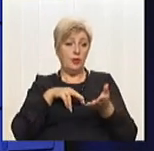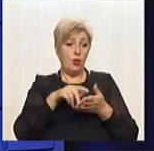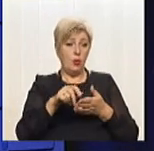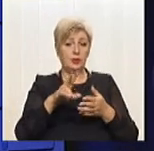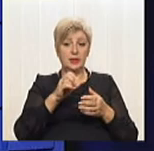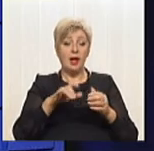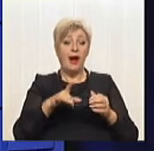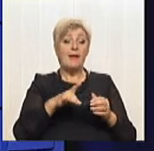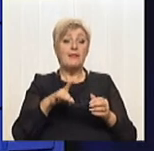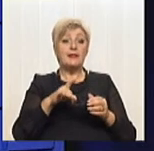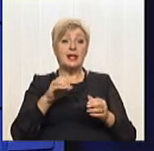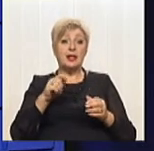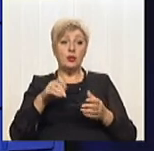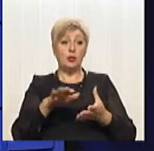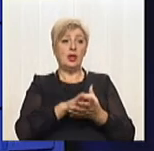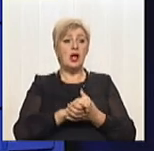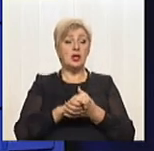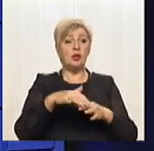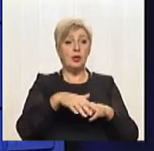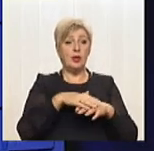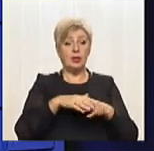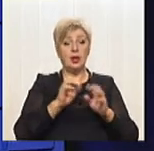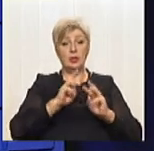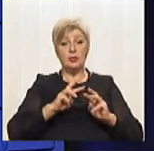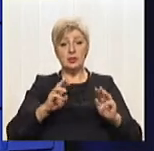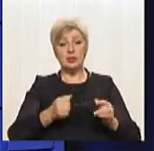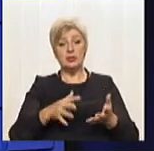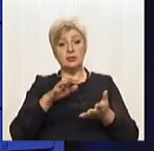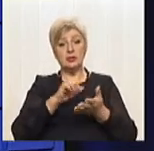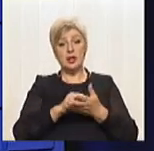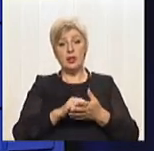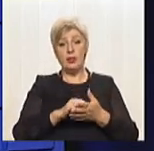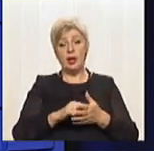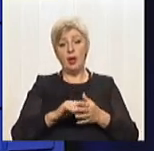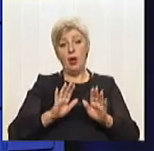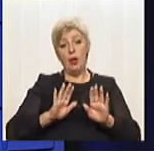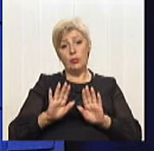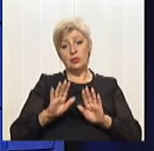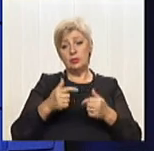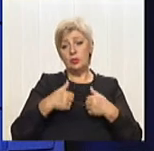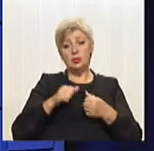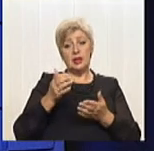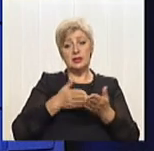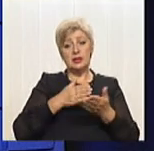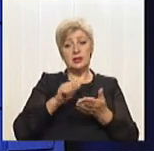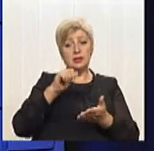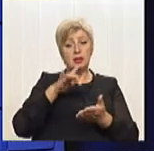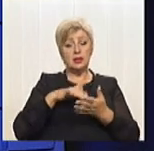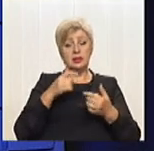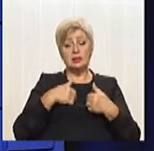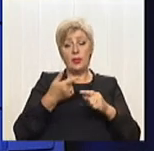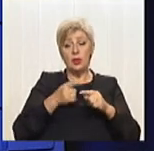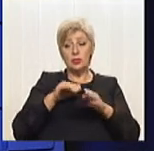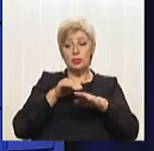регіонах, в громадах, то міністерство часто займає позицію, мовляв, у нас децентралізація, ми до цього відношення не маємо.